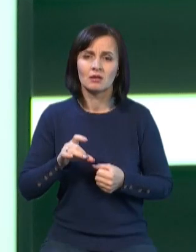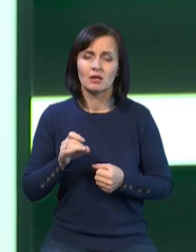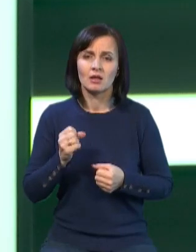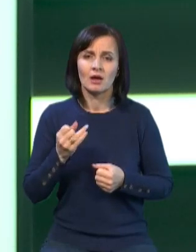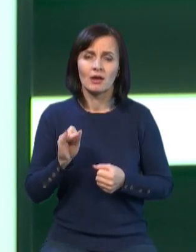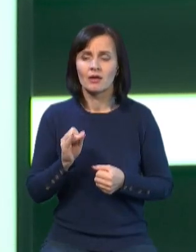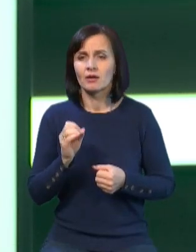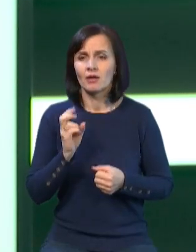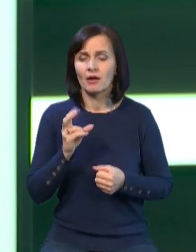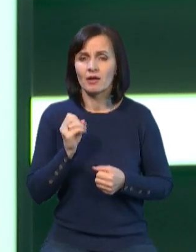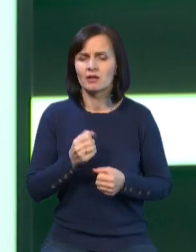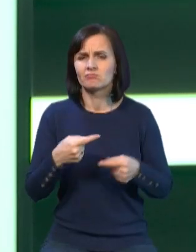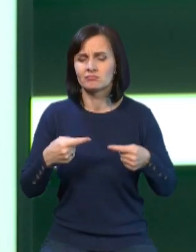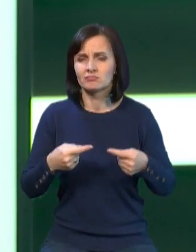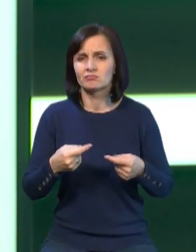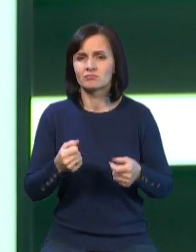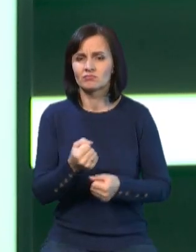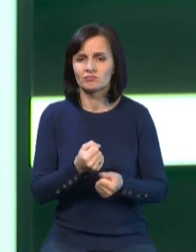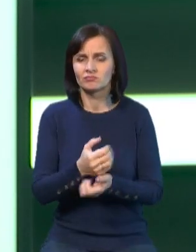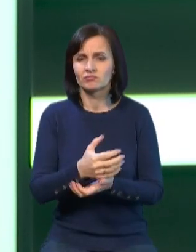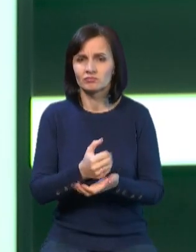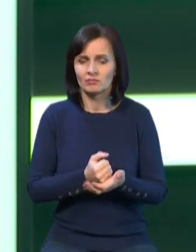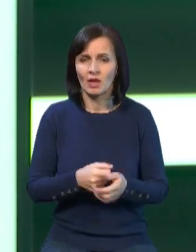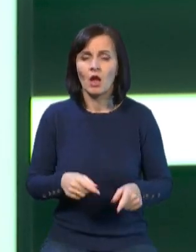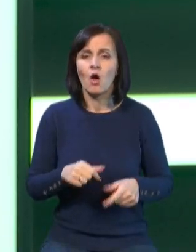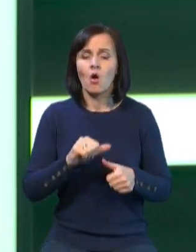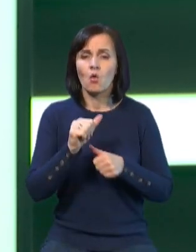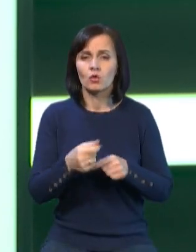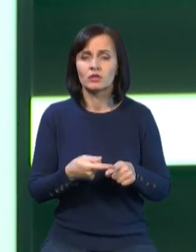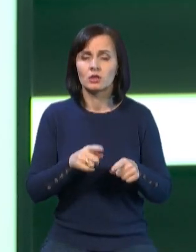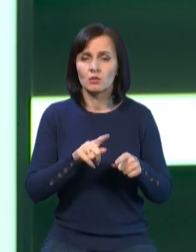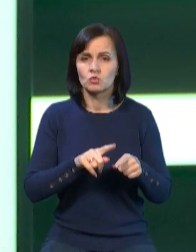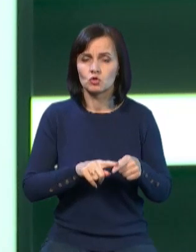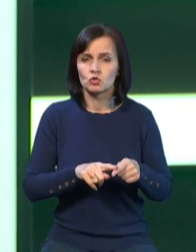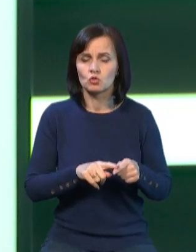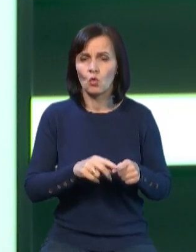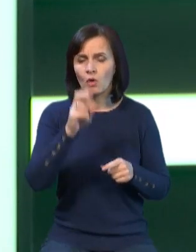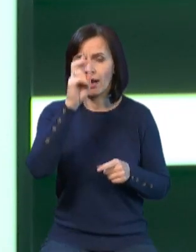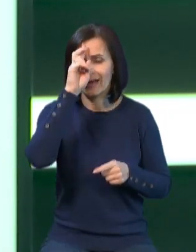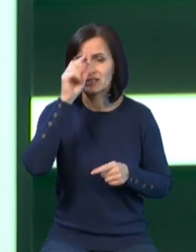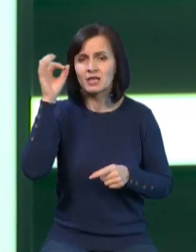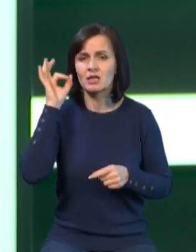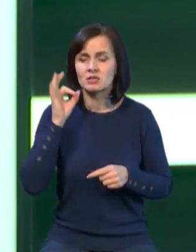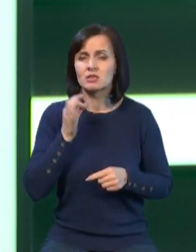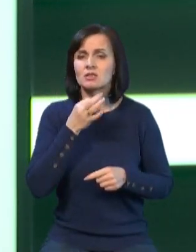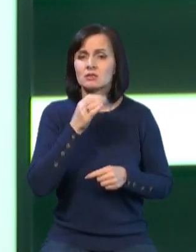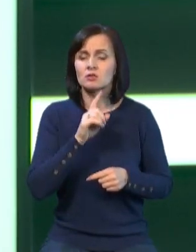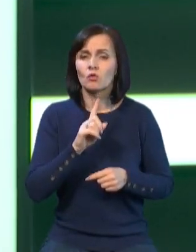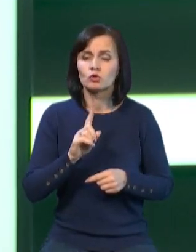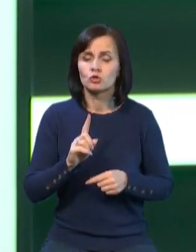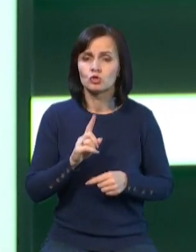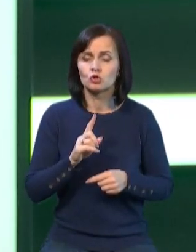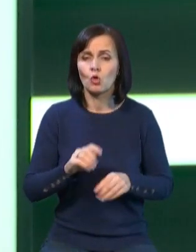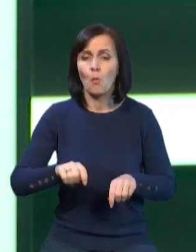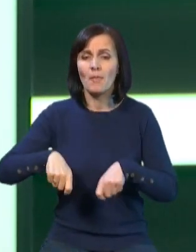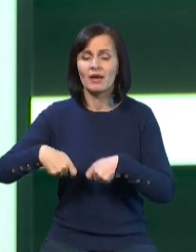Крім того, канцлер Німеччини Олаф Шольц заявив, що Берлін передасть Україні танки «Леопард-2», якщо США ухвалять рішення про постачання